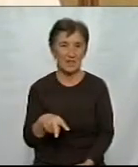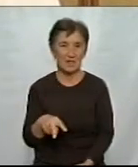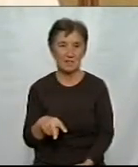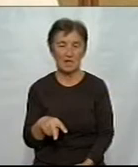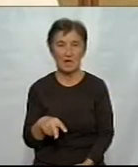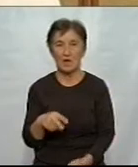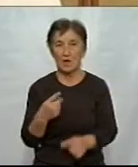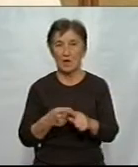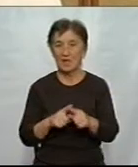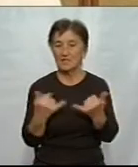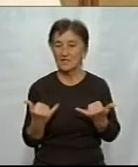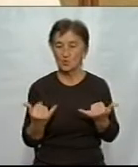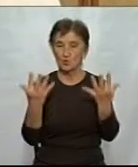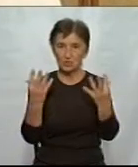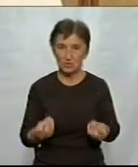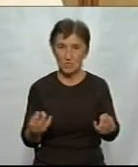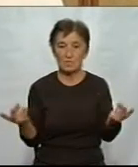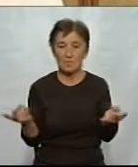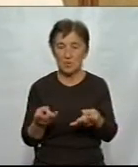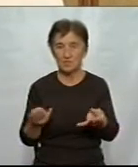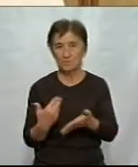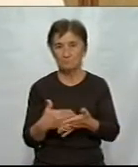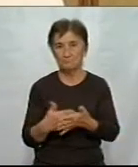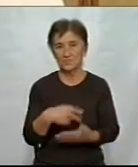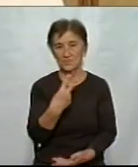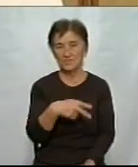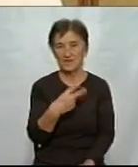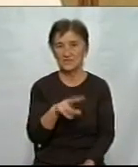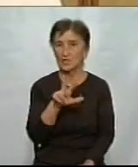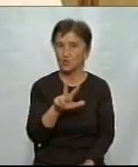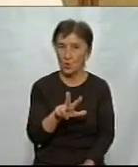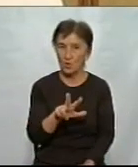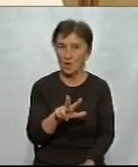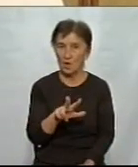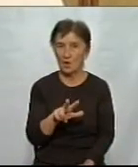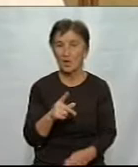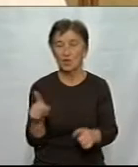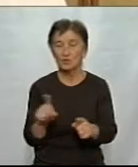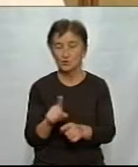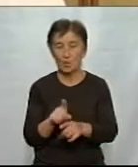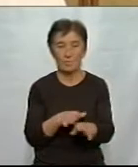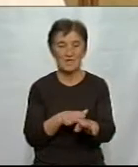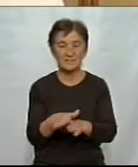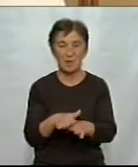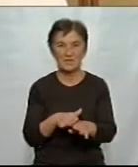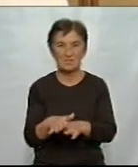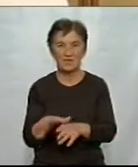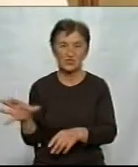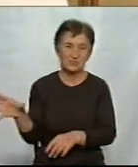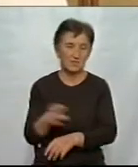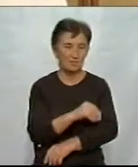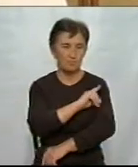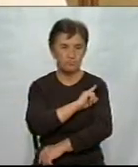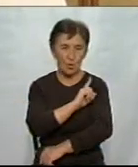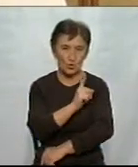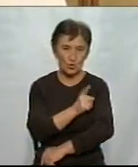концентратора. На сьогоднішній день потреба в області є близько 23 кисневих концентраторів, для того, щоб забезпечити повну потужність на